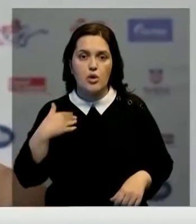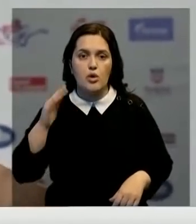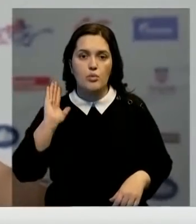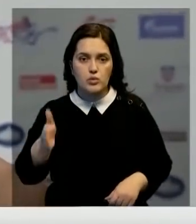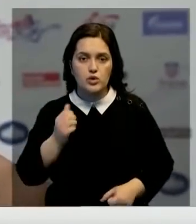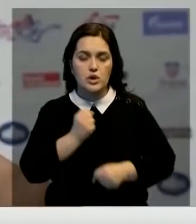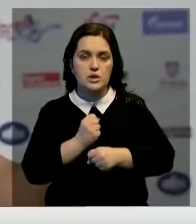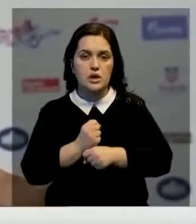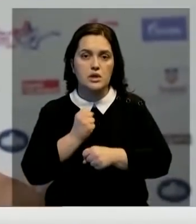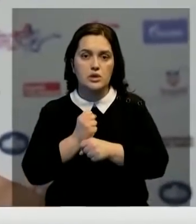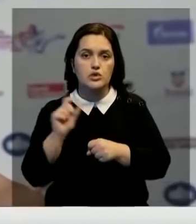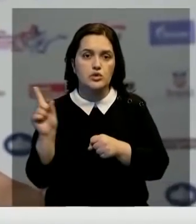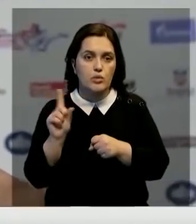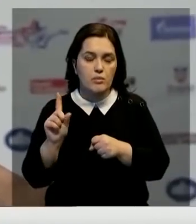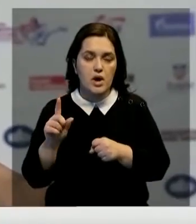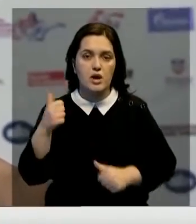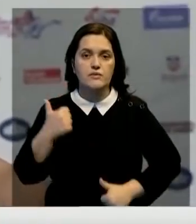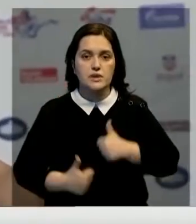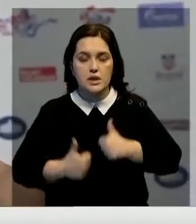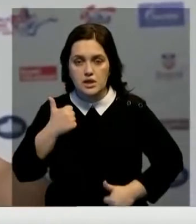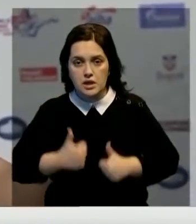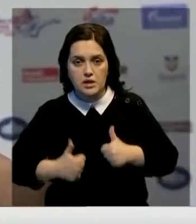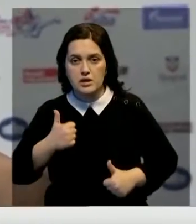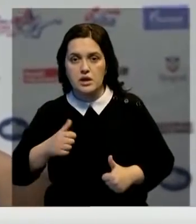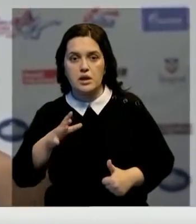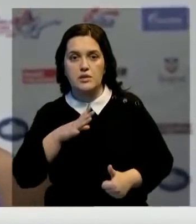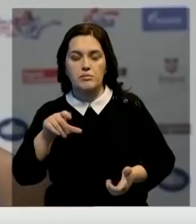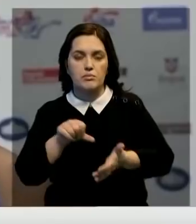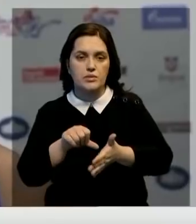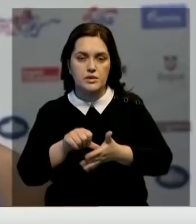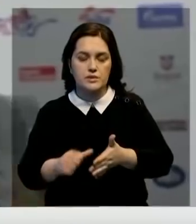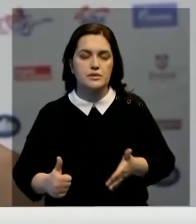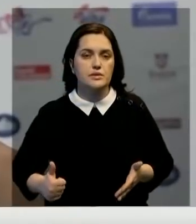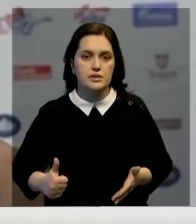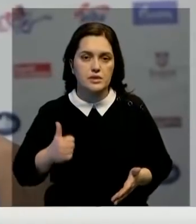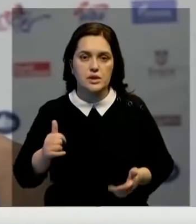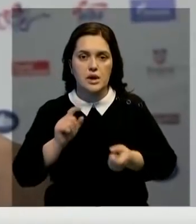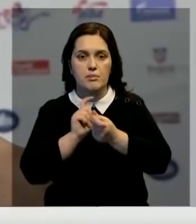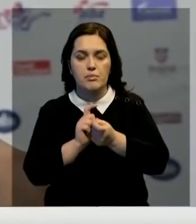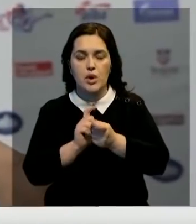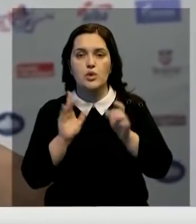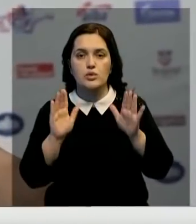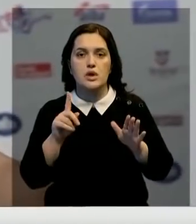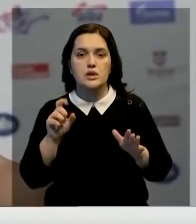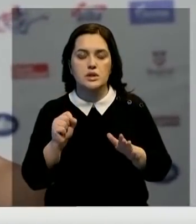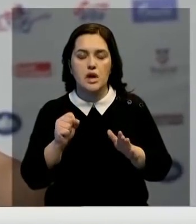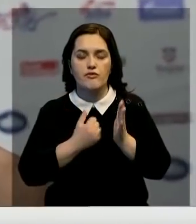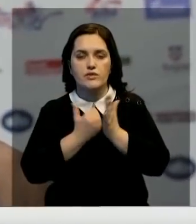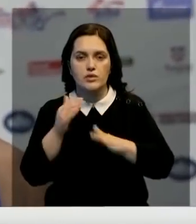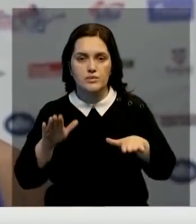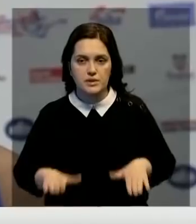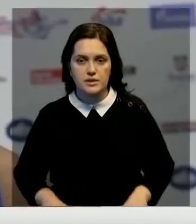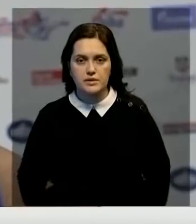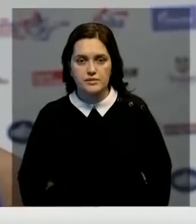делать всё возможное, чтобы в последующих соревнованиях достойно представлять честь Казахстана и бороться только за самые высокие места.